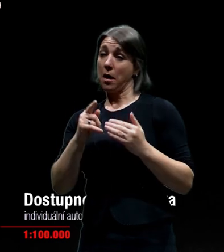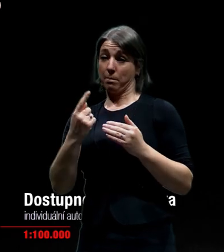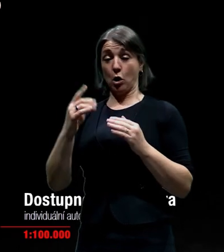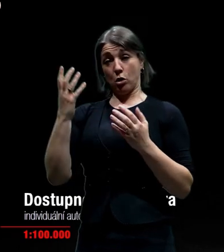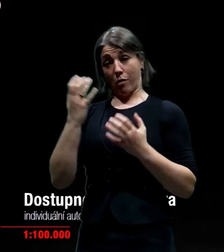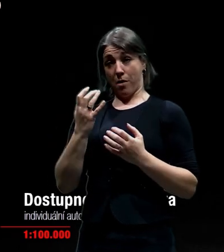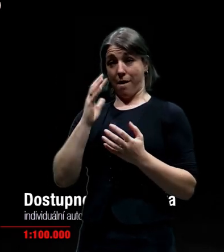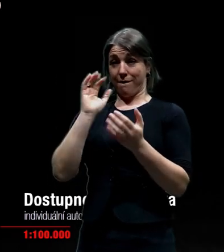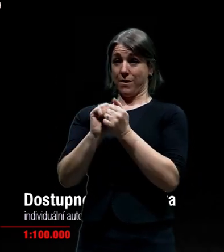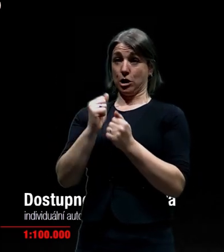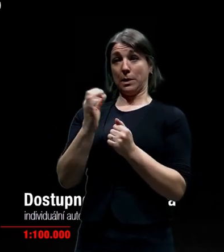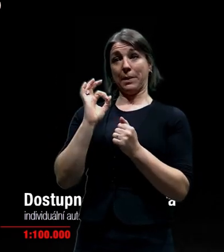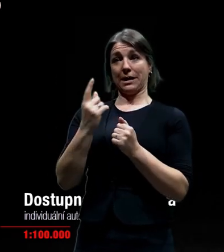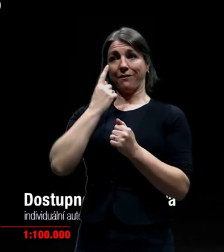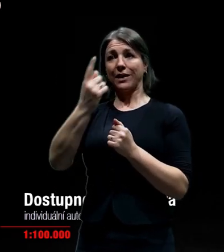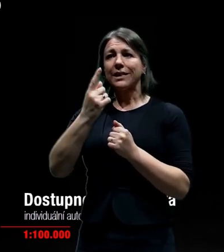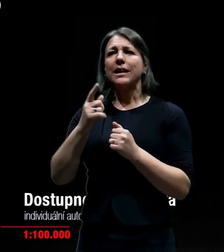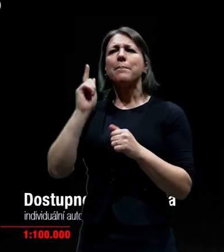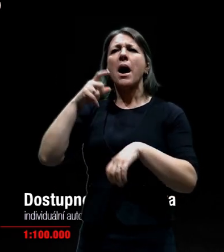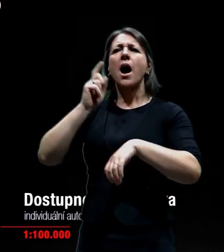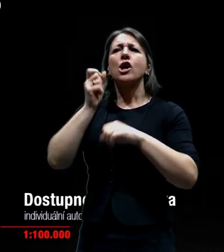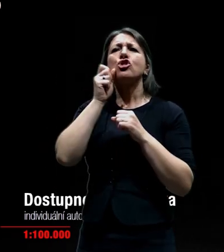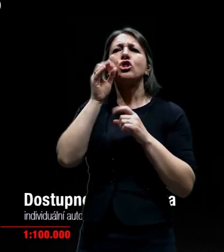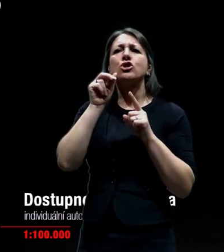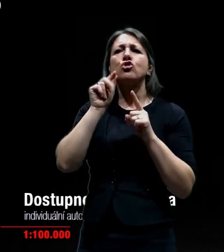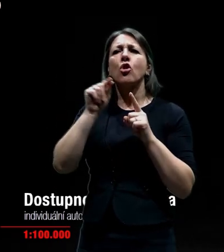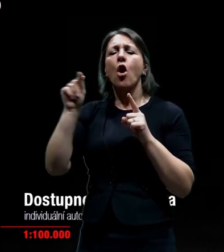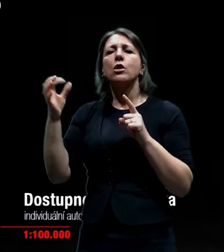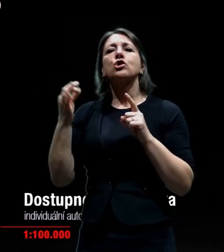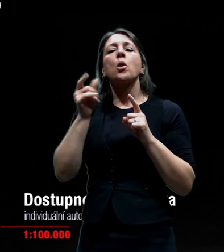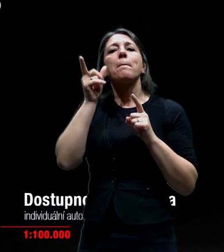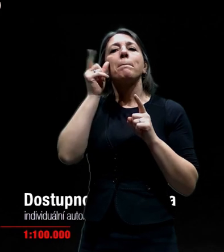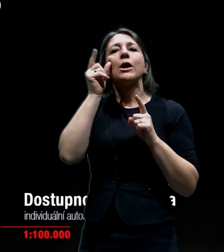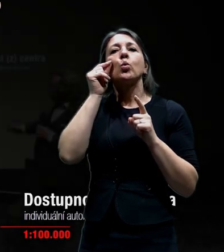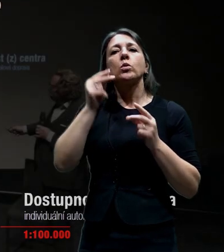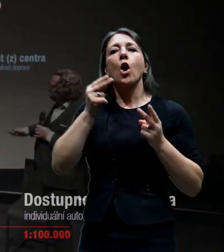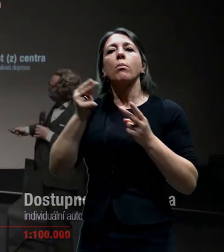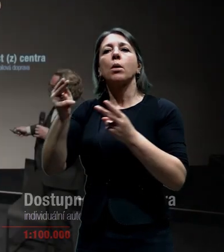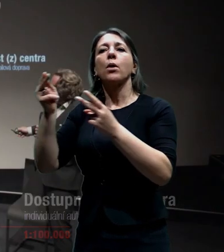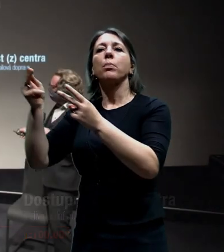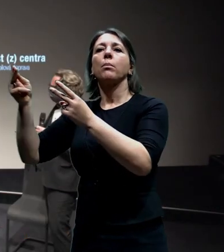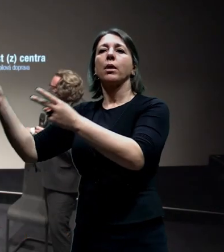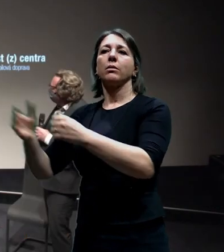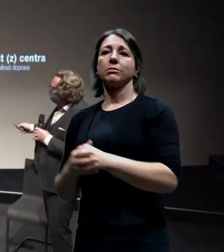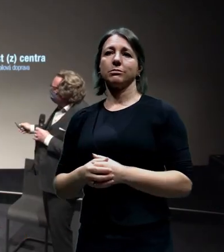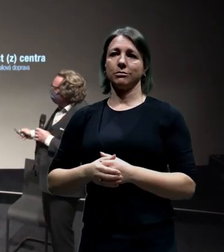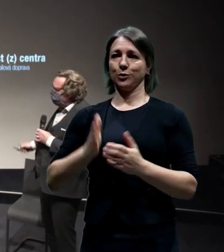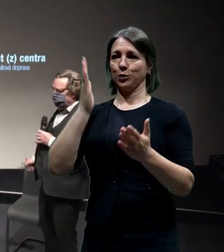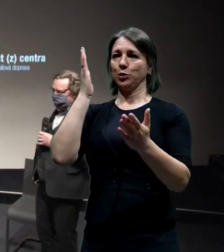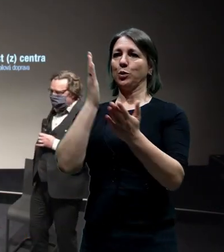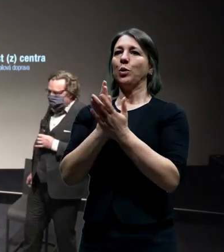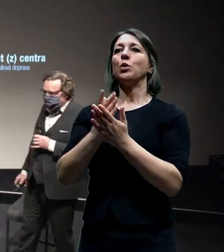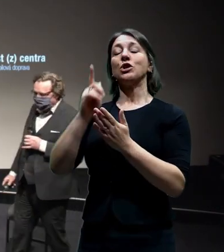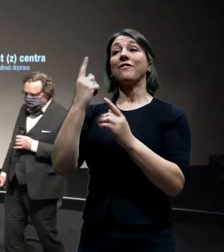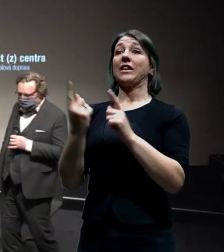vidět, tohle jsou v minutách vlastně konektivity, které vlastně vytvářejí tu charakteristickou